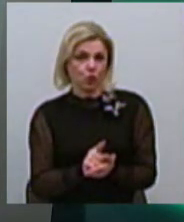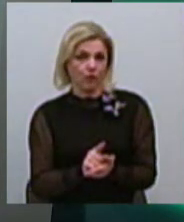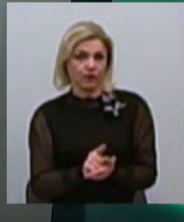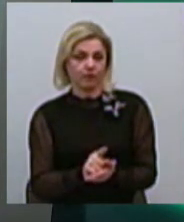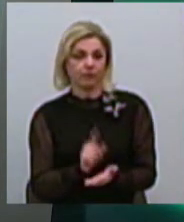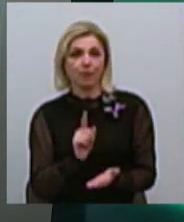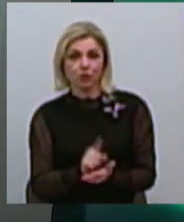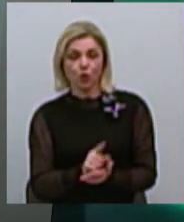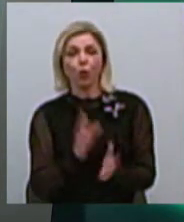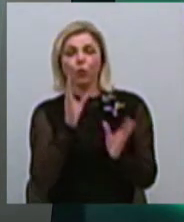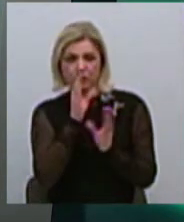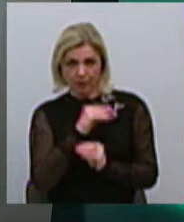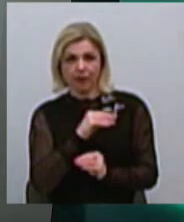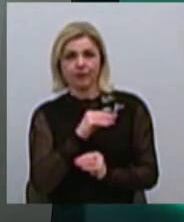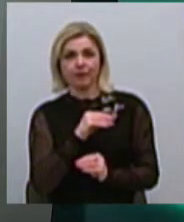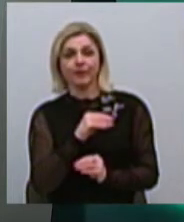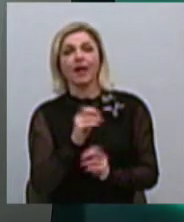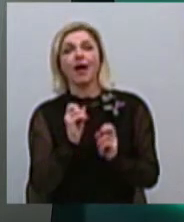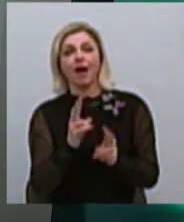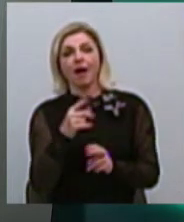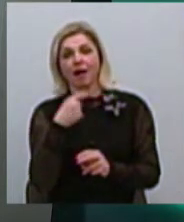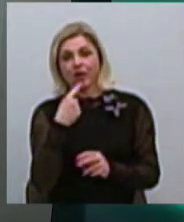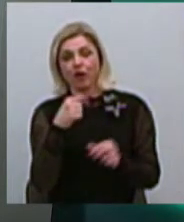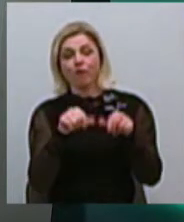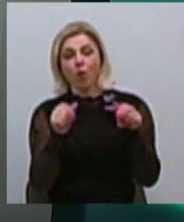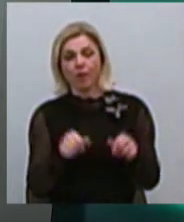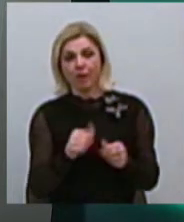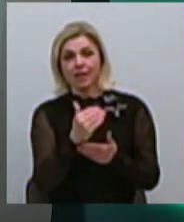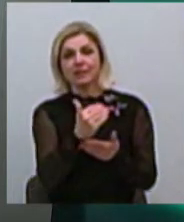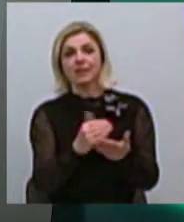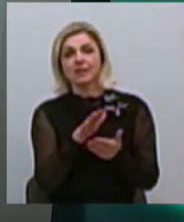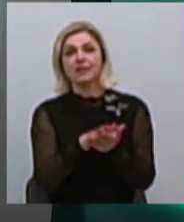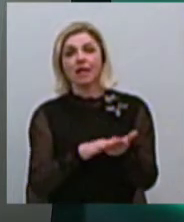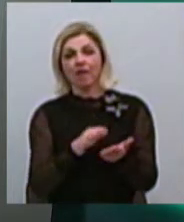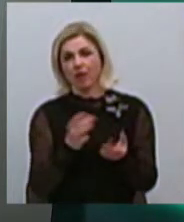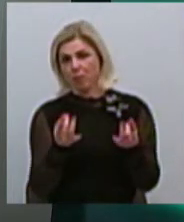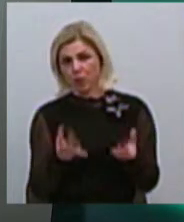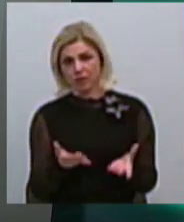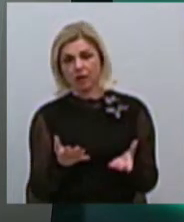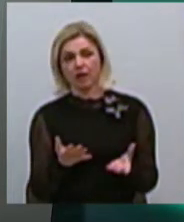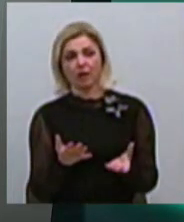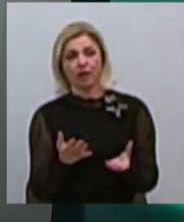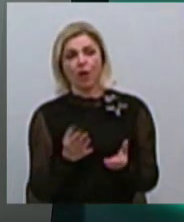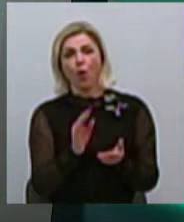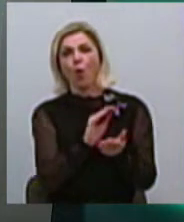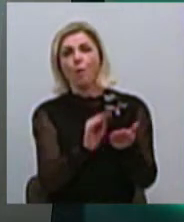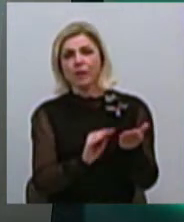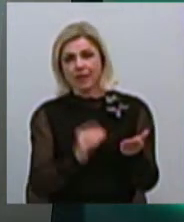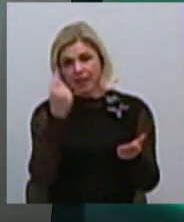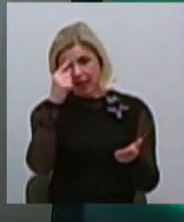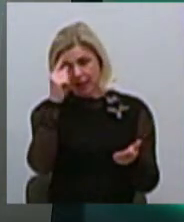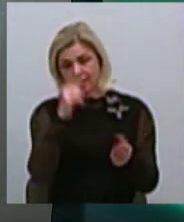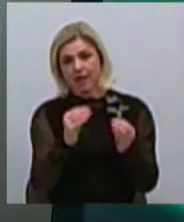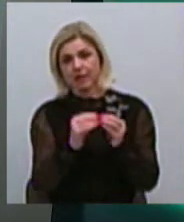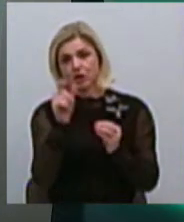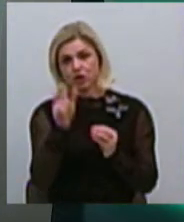Безусловно. успеє. Значить, як я вже говорив, форма заявки, она достаточно простая. То в принципі, описана ідея, 10 чек,